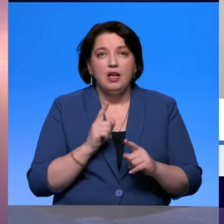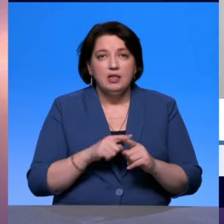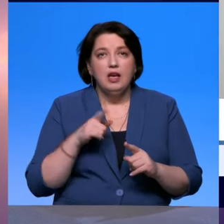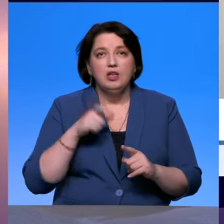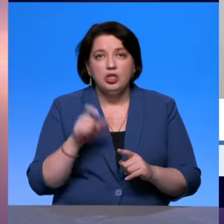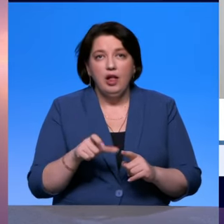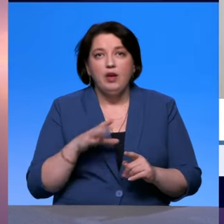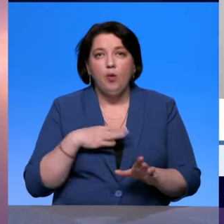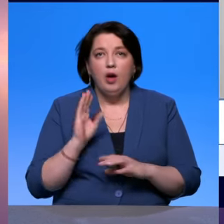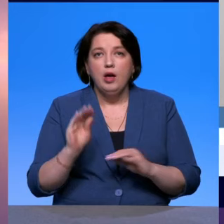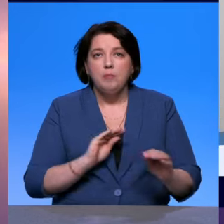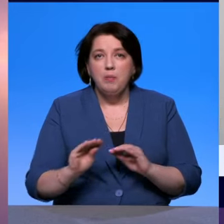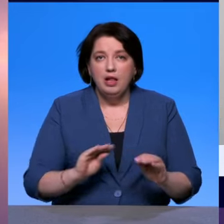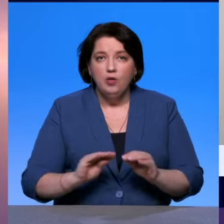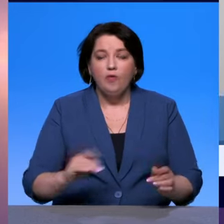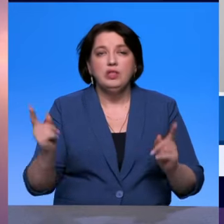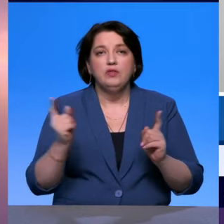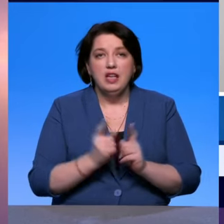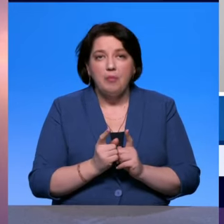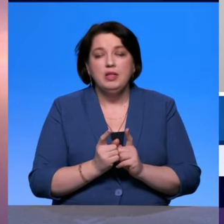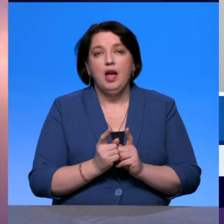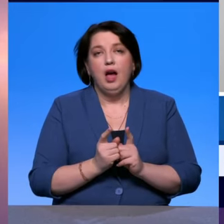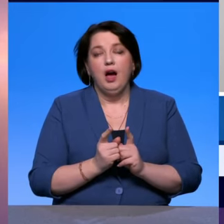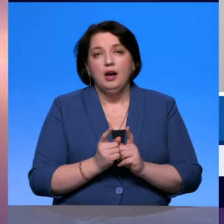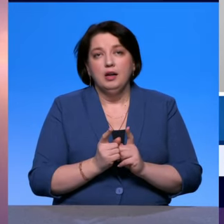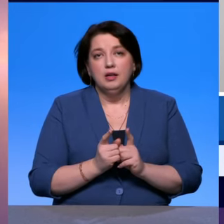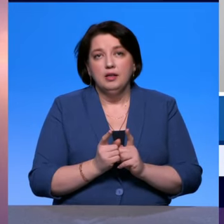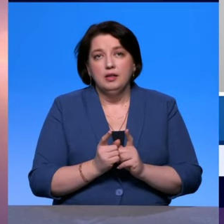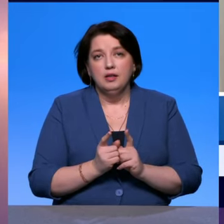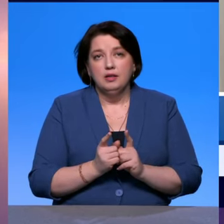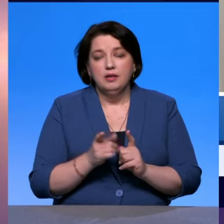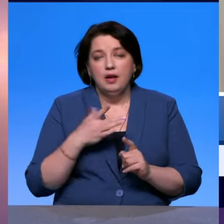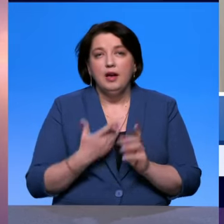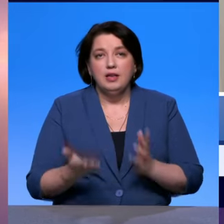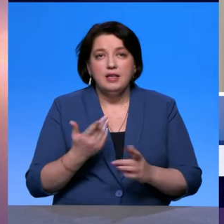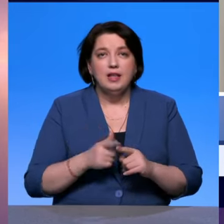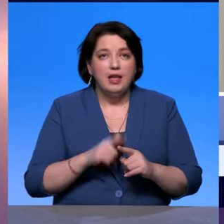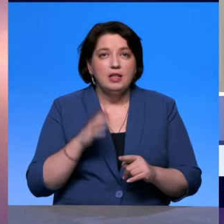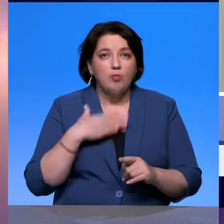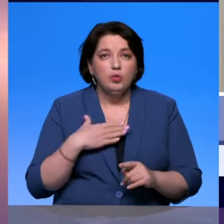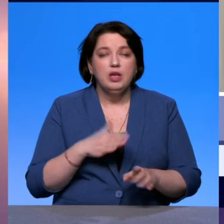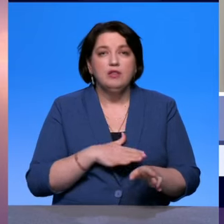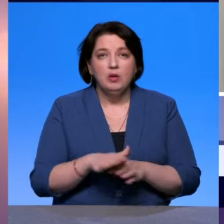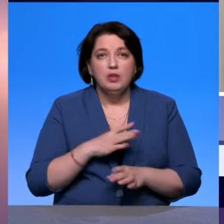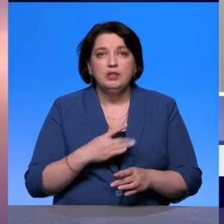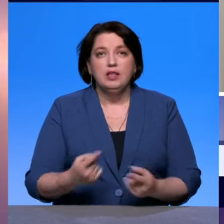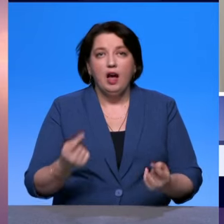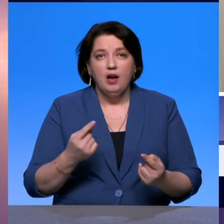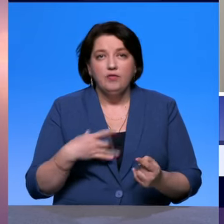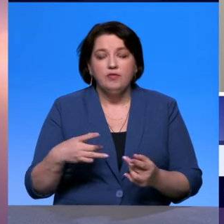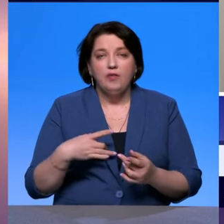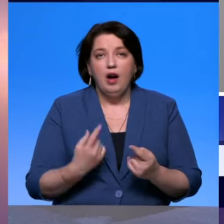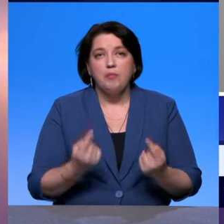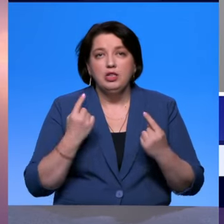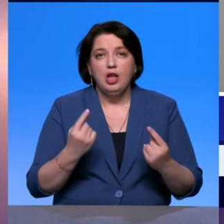квартиру, то здесь, если это будет сделано в масштабах государства, на мой взгляд,